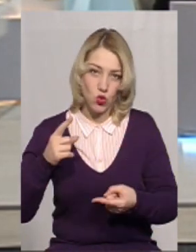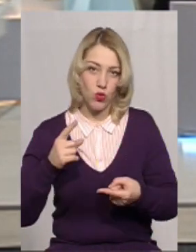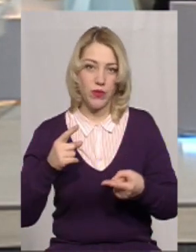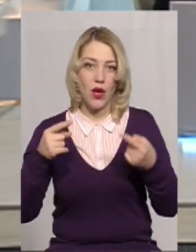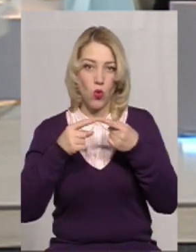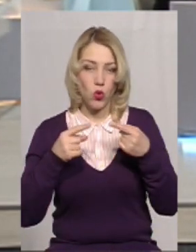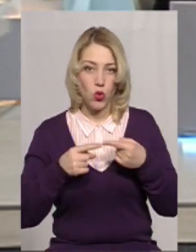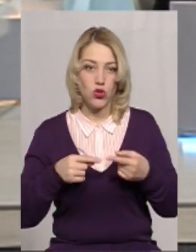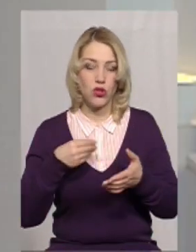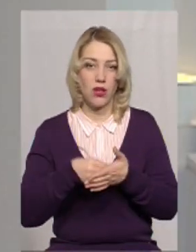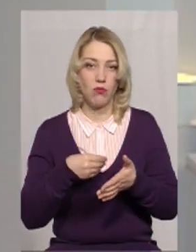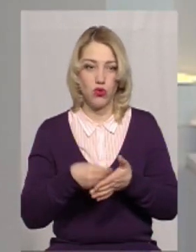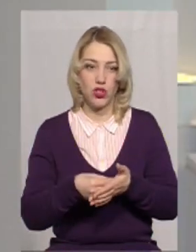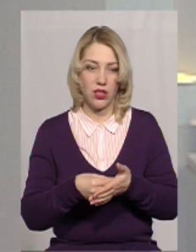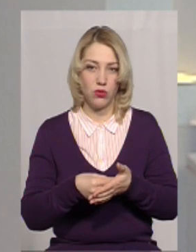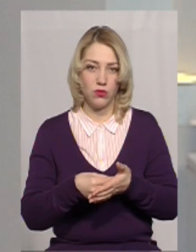уточнення бюджету?